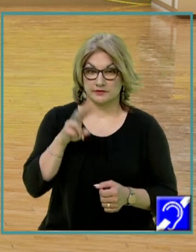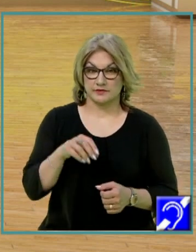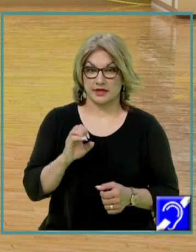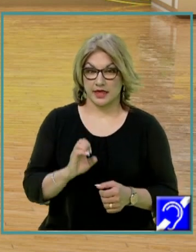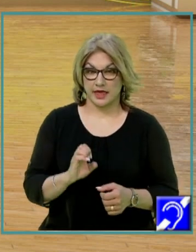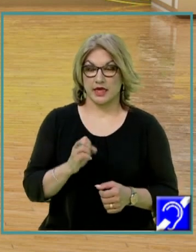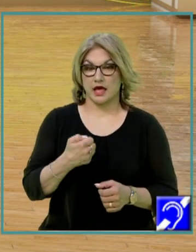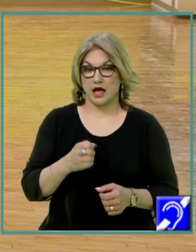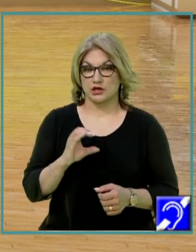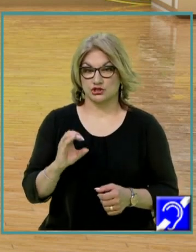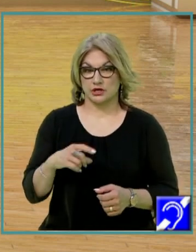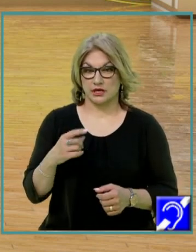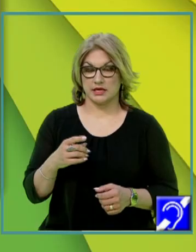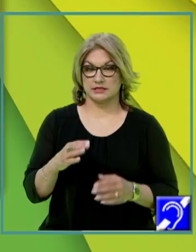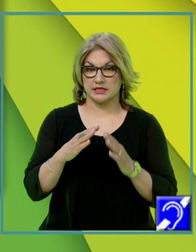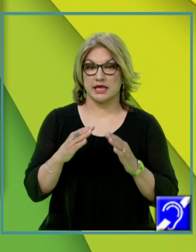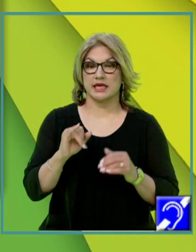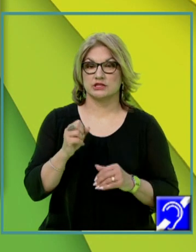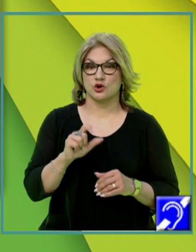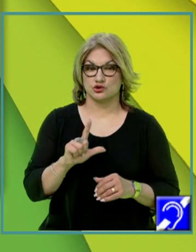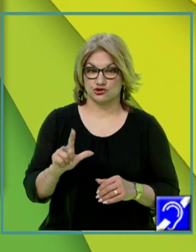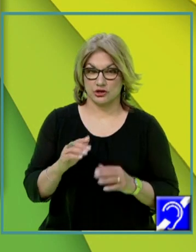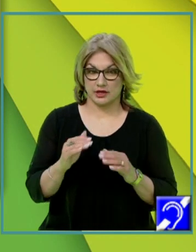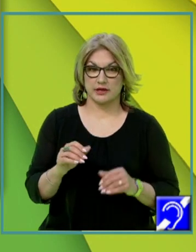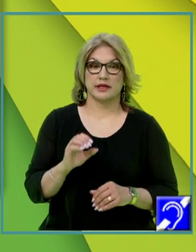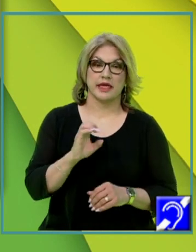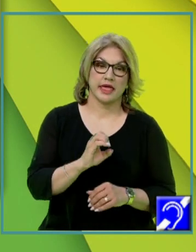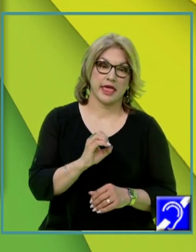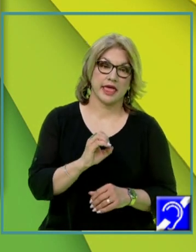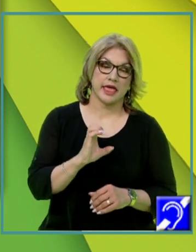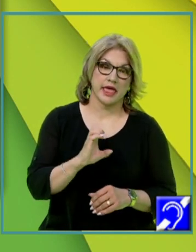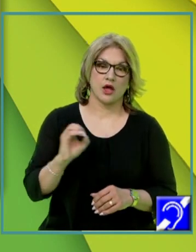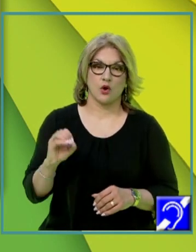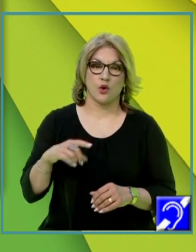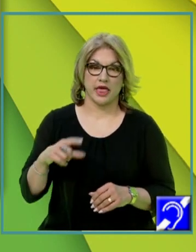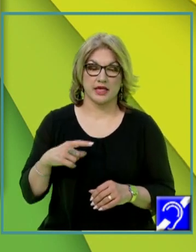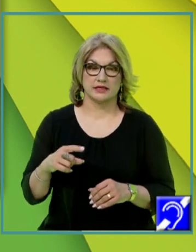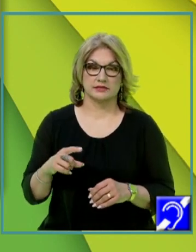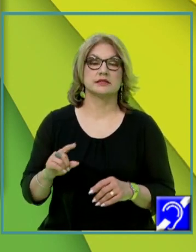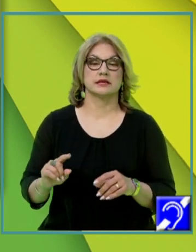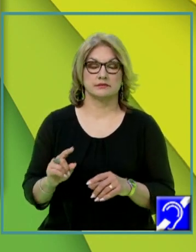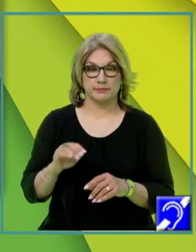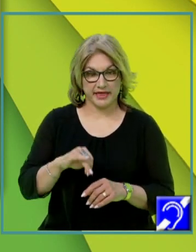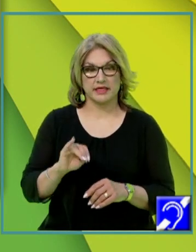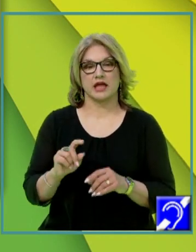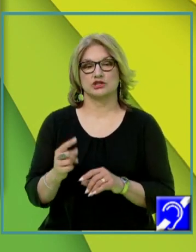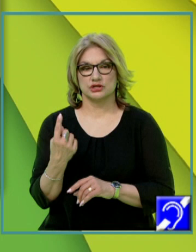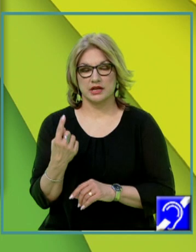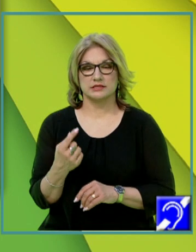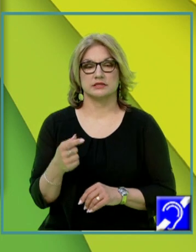EAC, care este triunghii soscel, și spuneam că EO este mediană, deci este și înălțime. Și atunci, în triunghiul